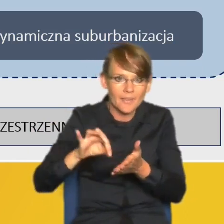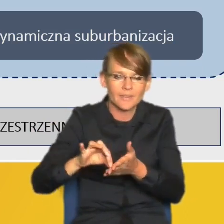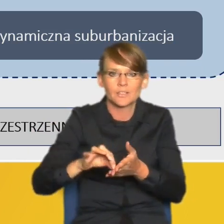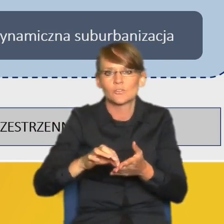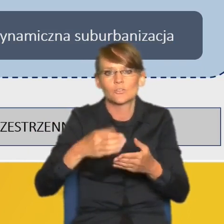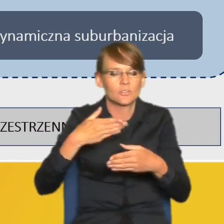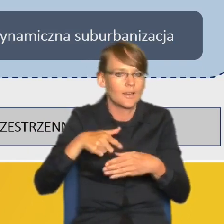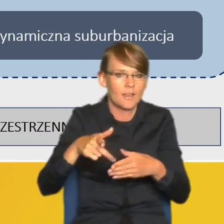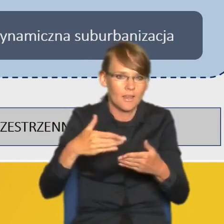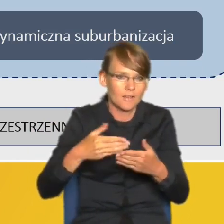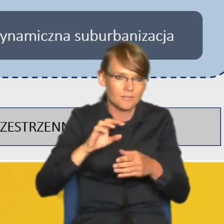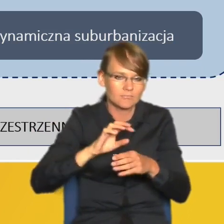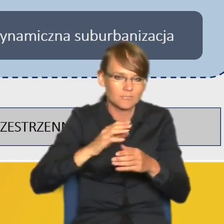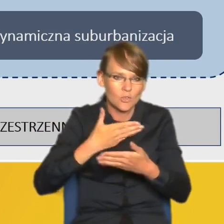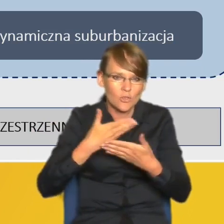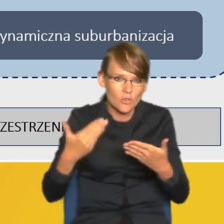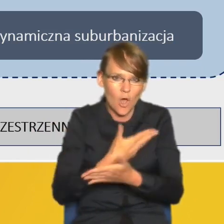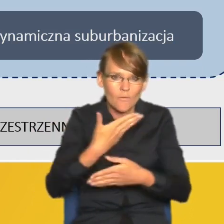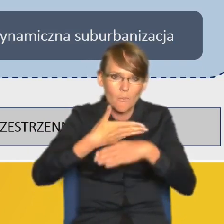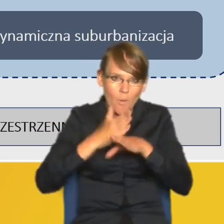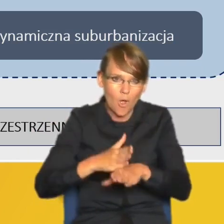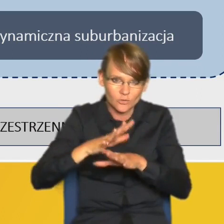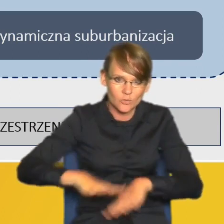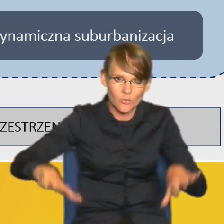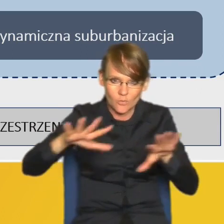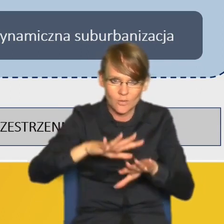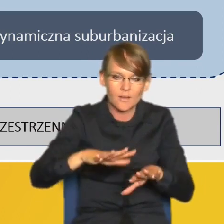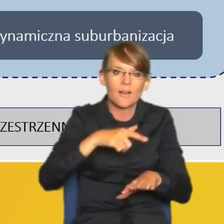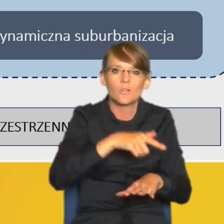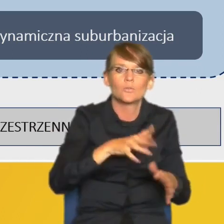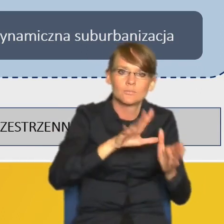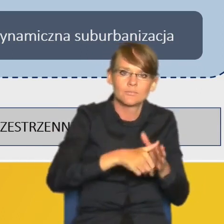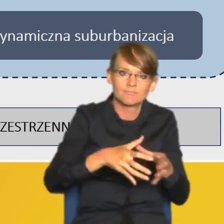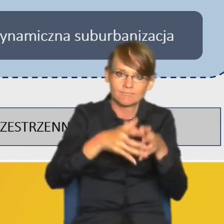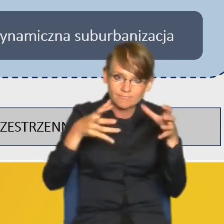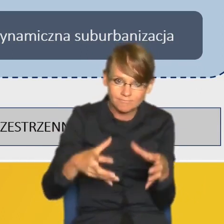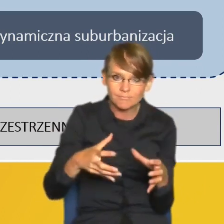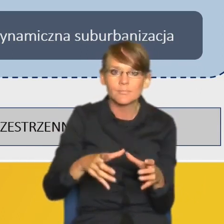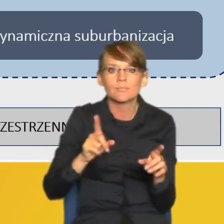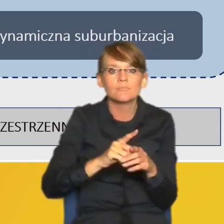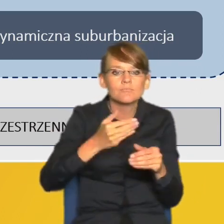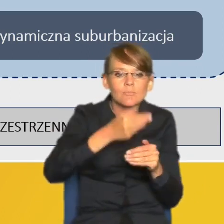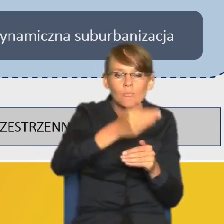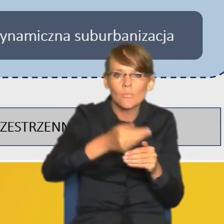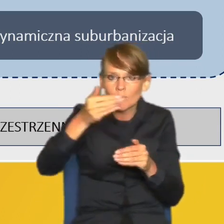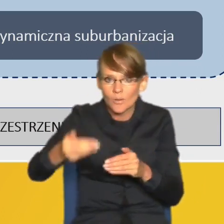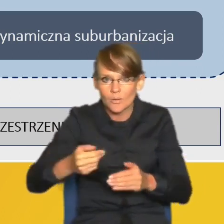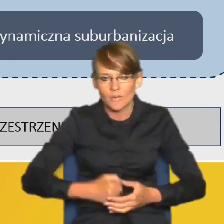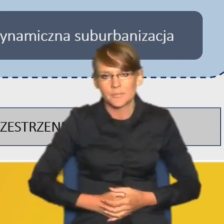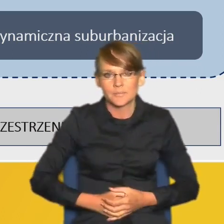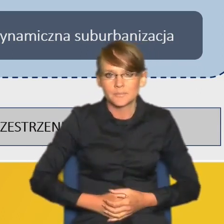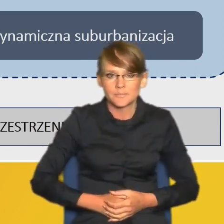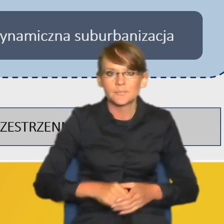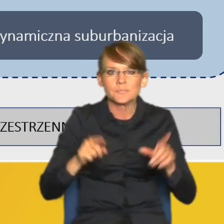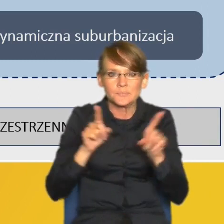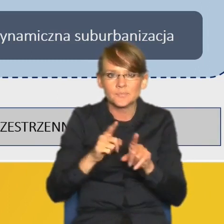nowy podział przestrzeni kraju na metropolię i obszary pozametropolitalne, bardzo wyraźną